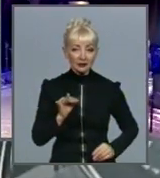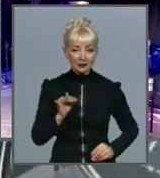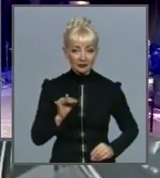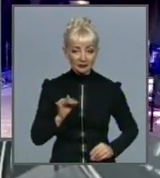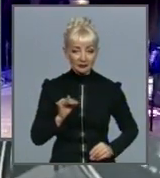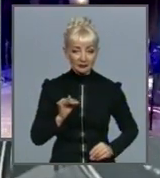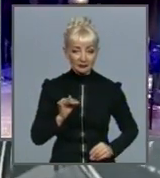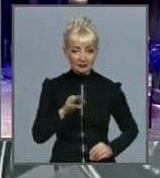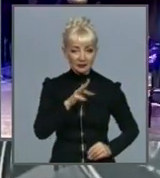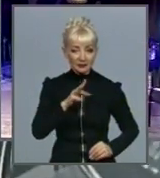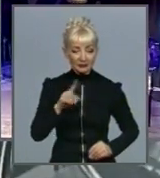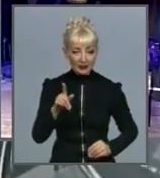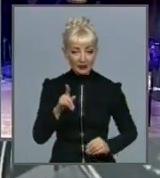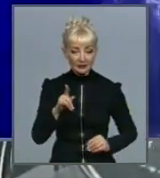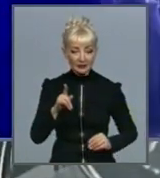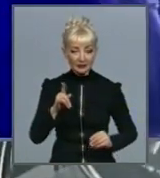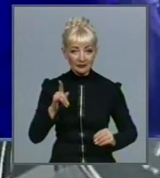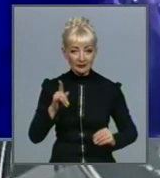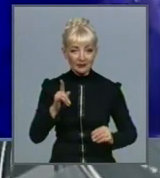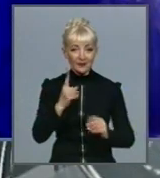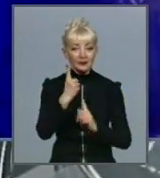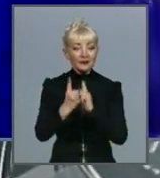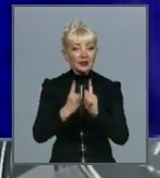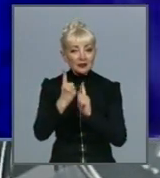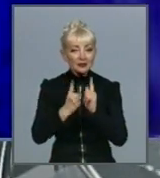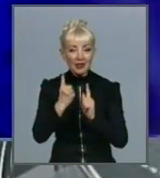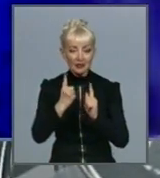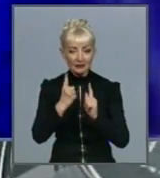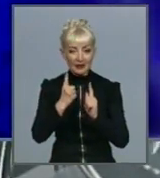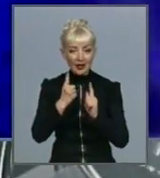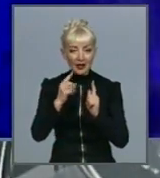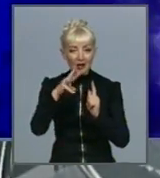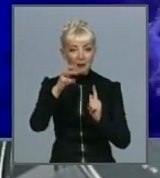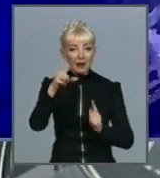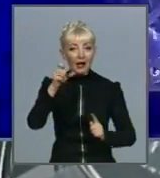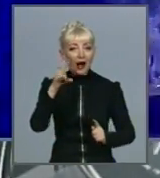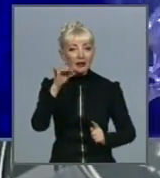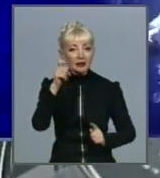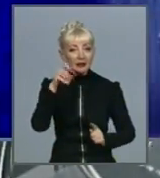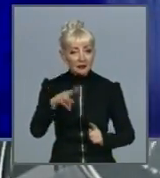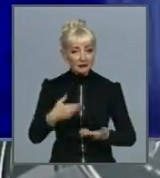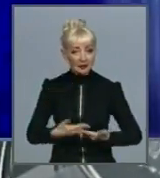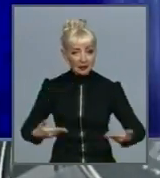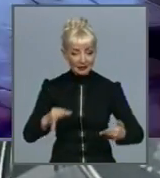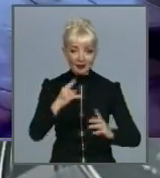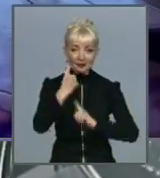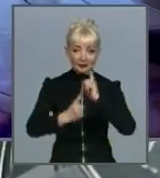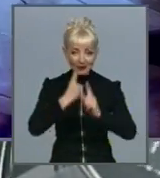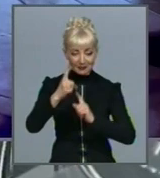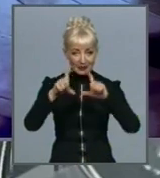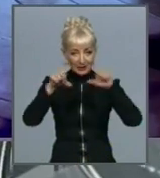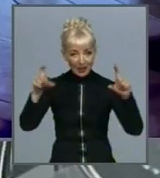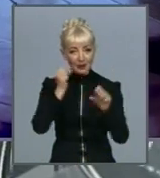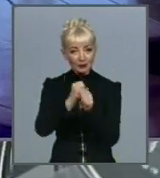Модернізуємо механізми сцени. А також реконструюють і сам заклад. Зокрема, роматують кабінети та утеплюють